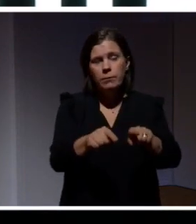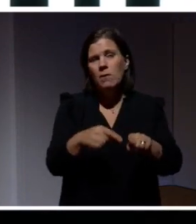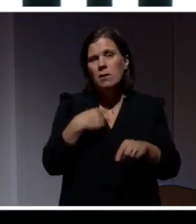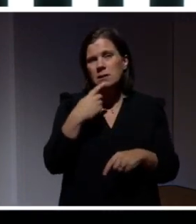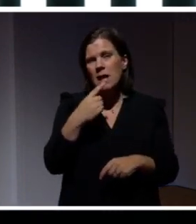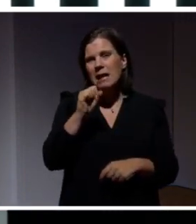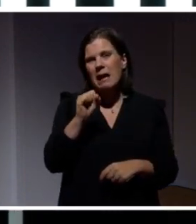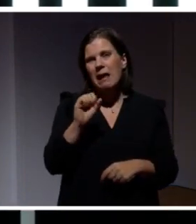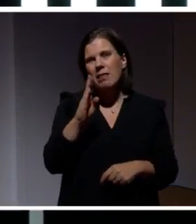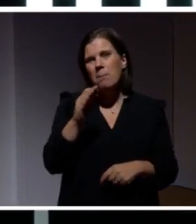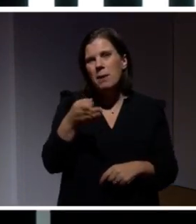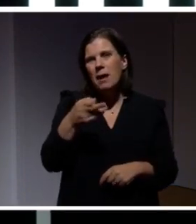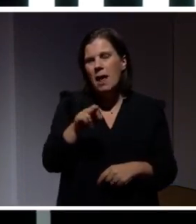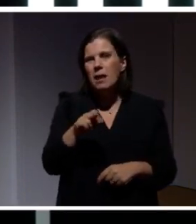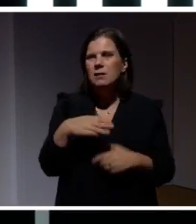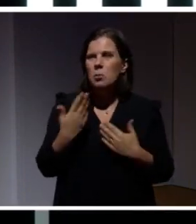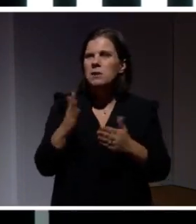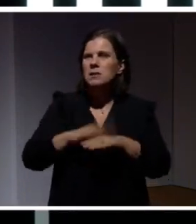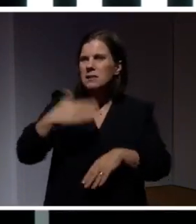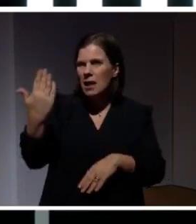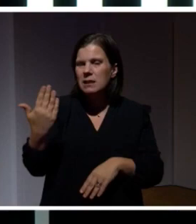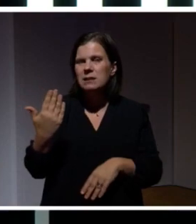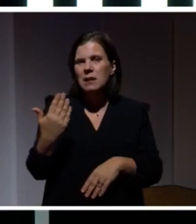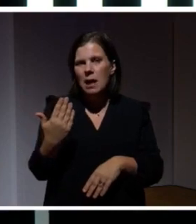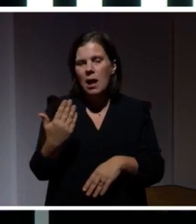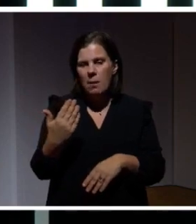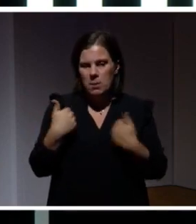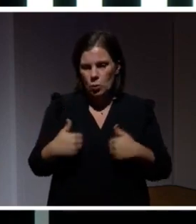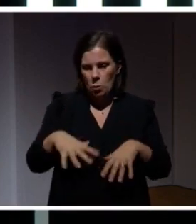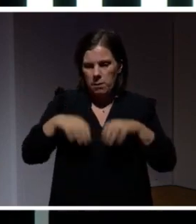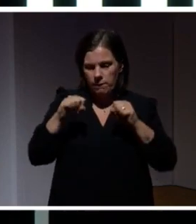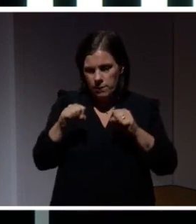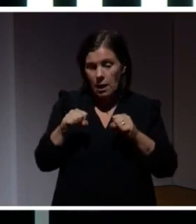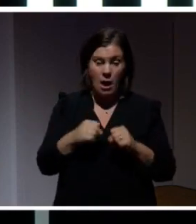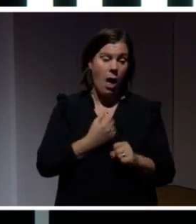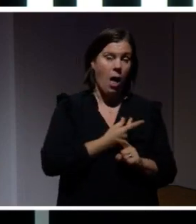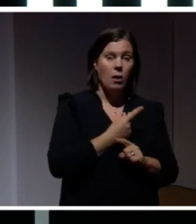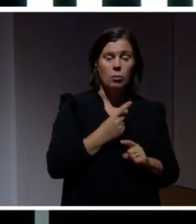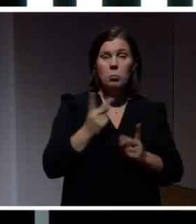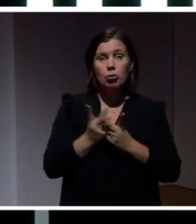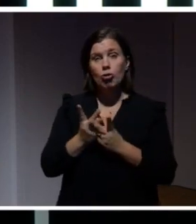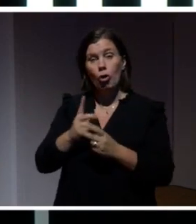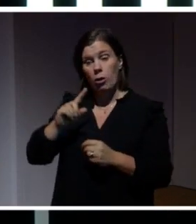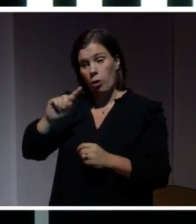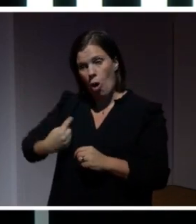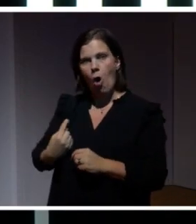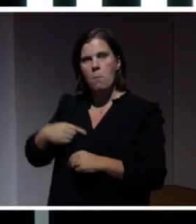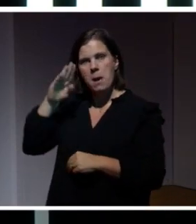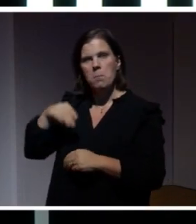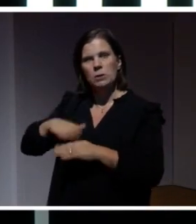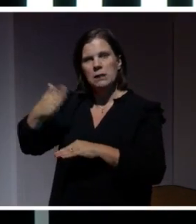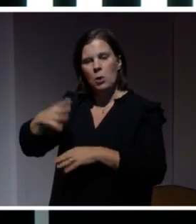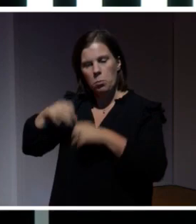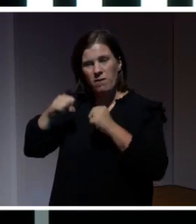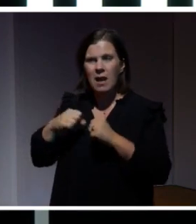GDPR om känsliga personuppgifter, som en annan typ av personuppgifter, som vi ställer andra typer av krav på. Det här